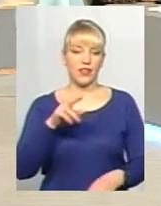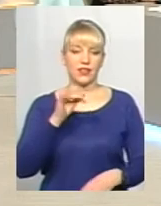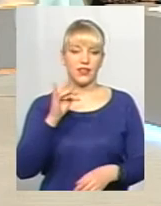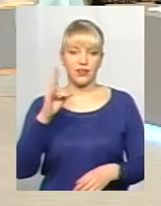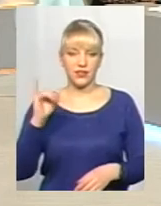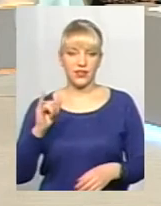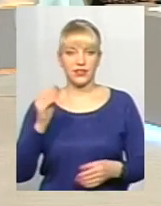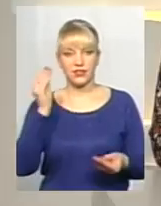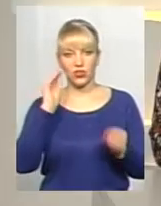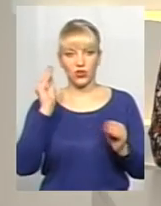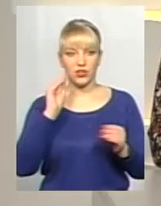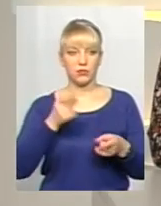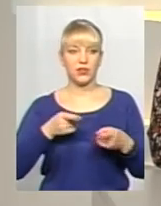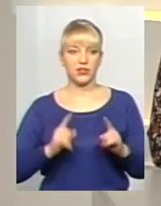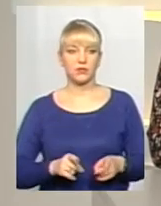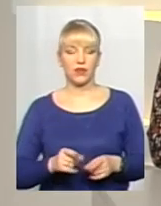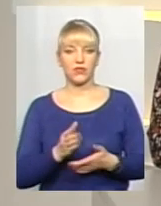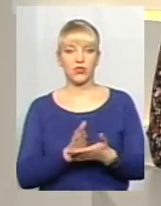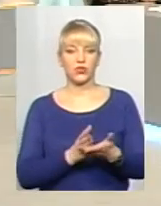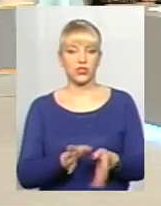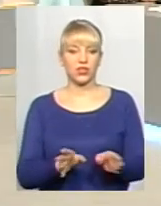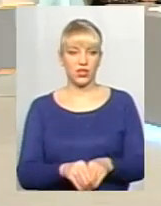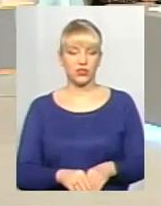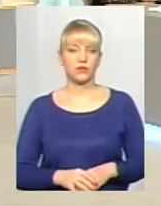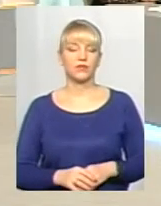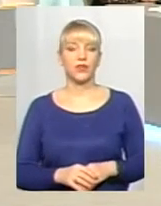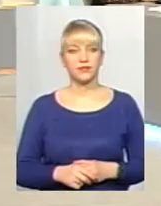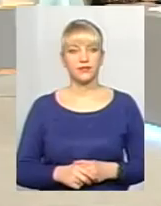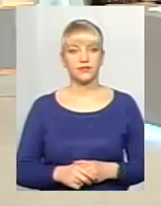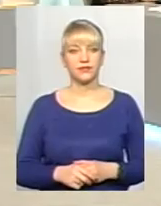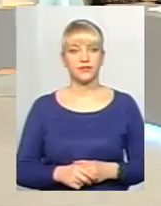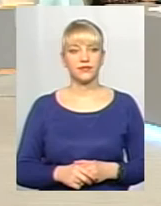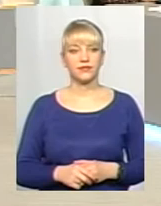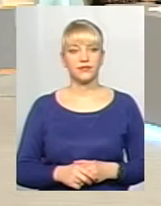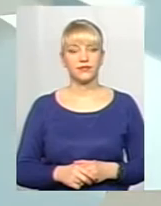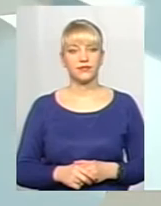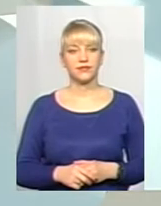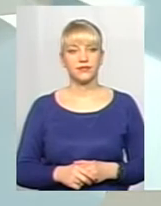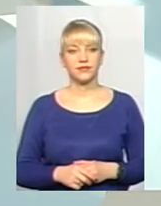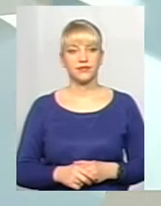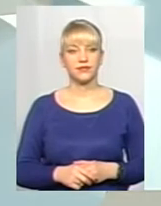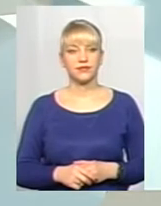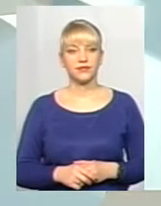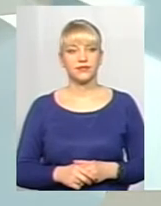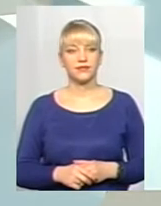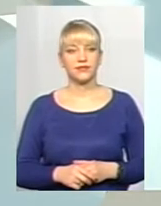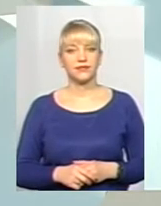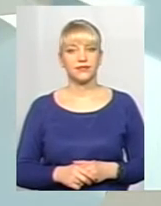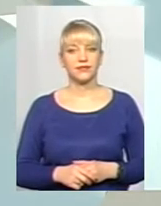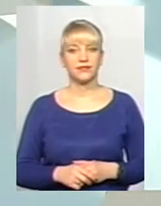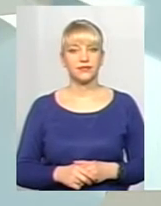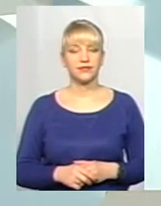насправді служити разом чоловікам і жінкам. Я не бачу взагалі ніяк, що чому повинні